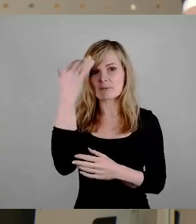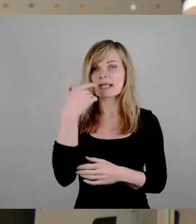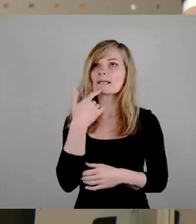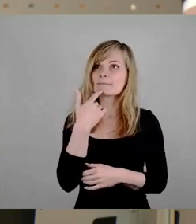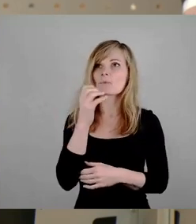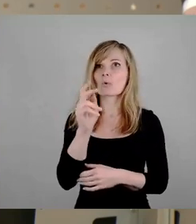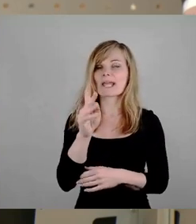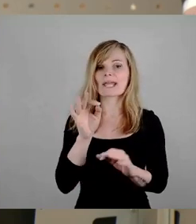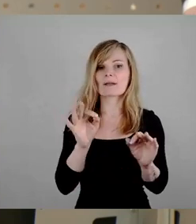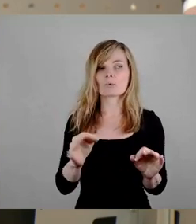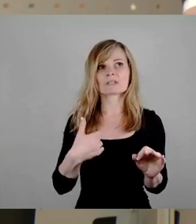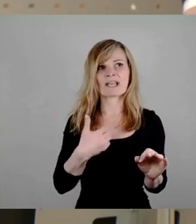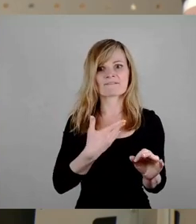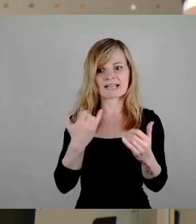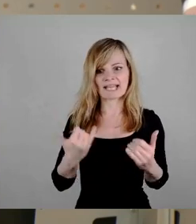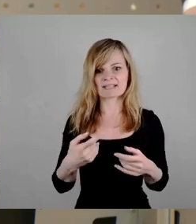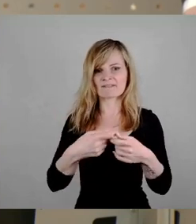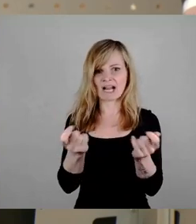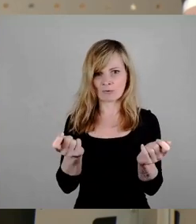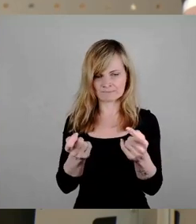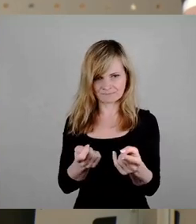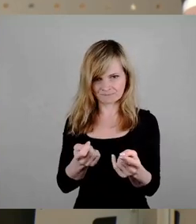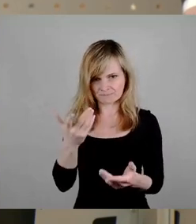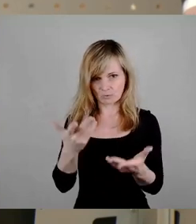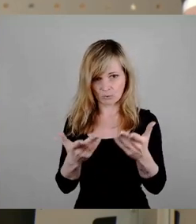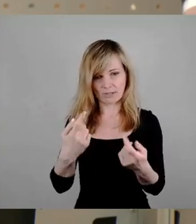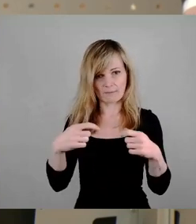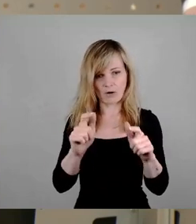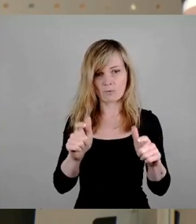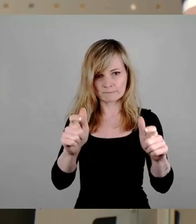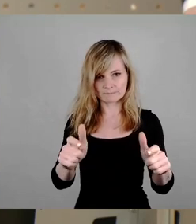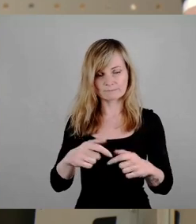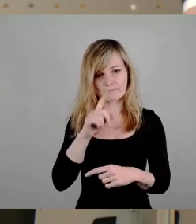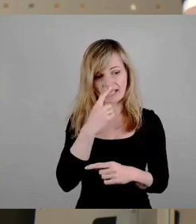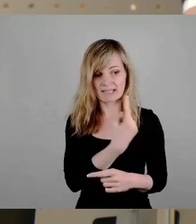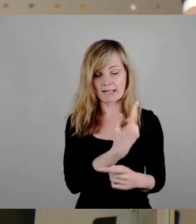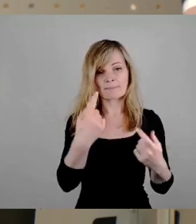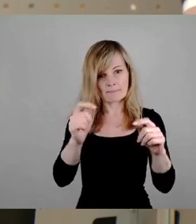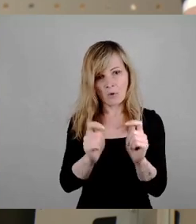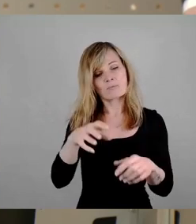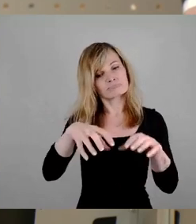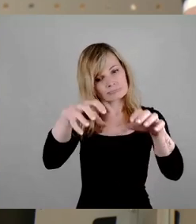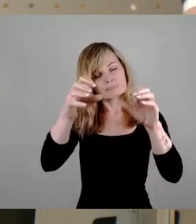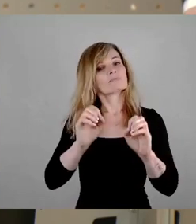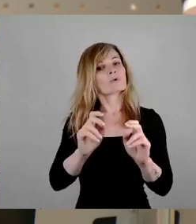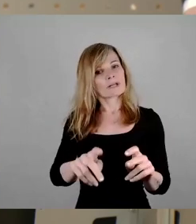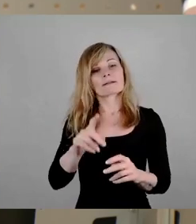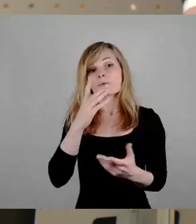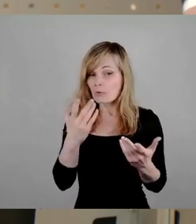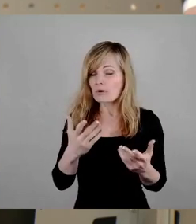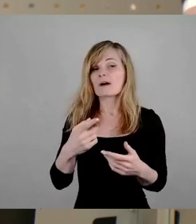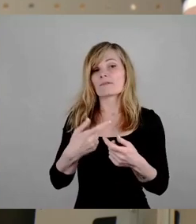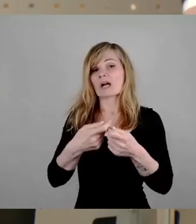gut, dann würde ich das jetzt mal verkaufen oder bebauen. Wenn sie es bebauen, ist ja okay, wenn sie es verkaufen, es gibt also sozusagen,